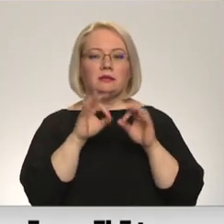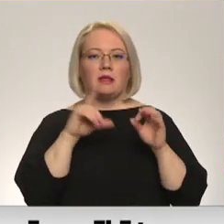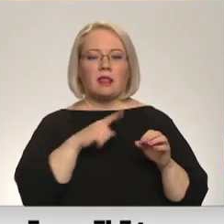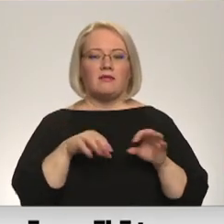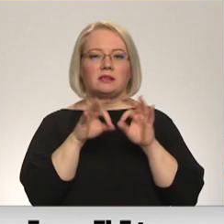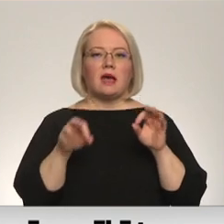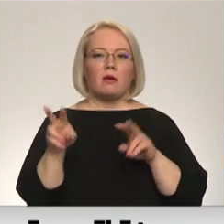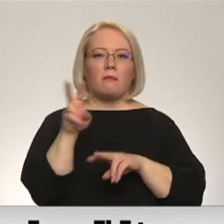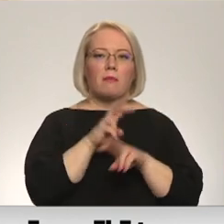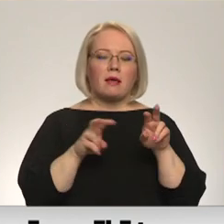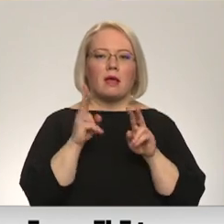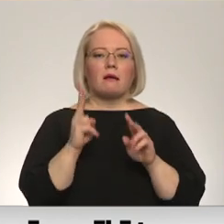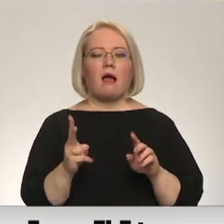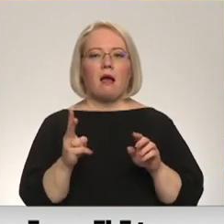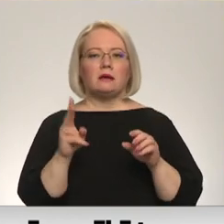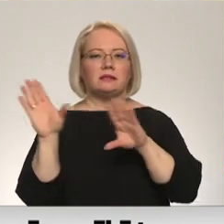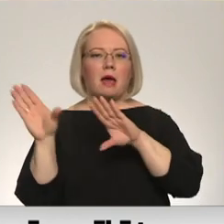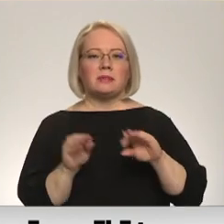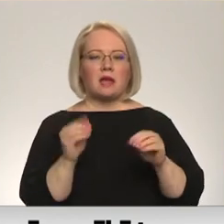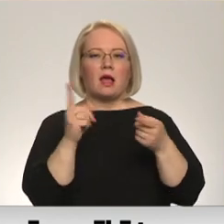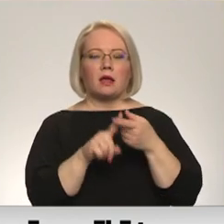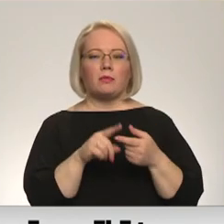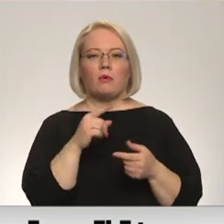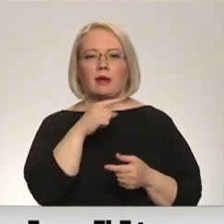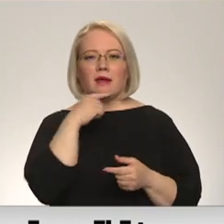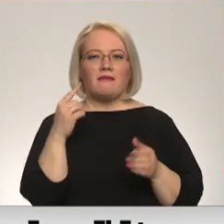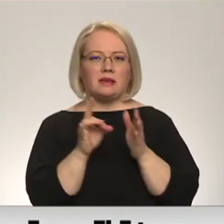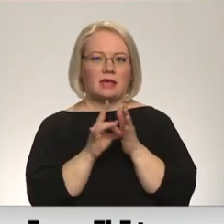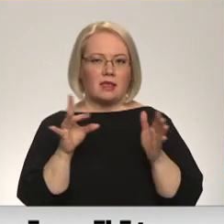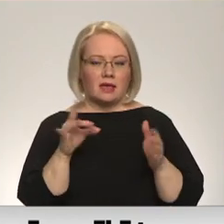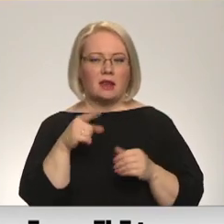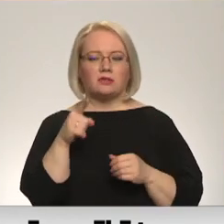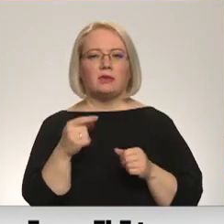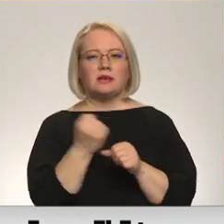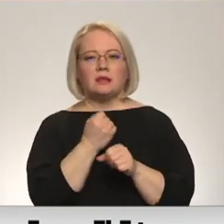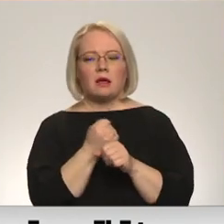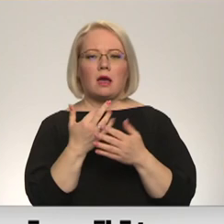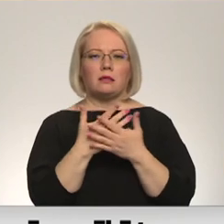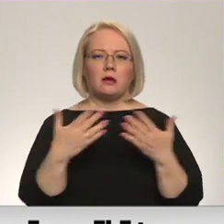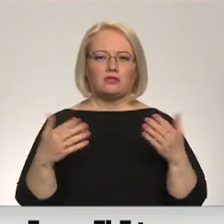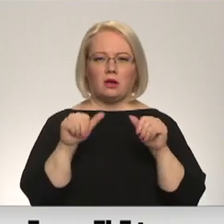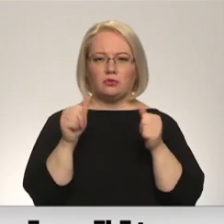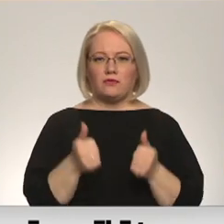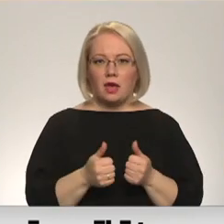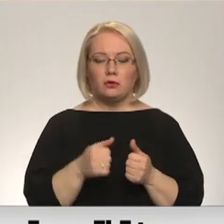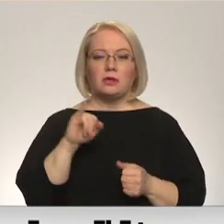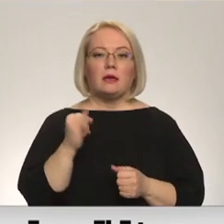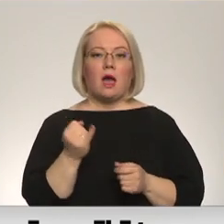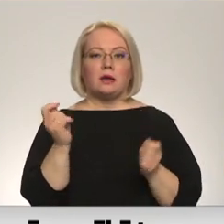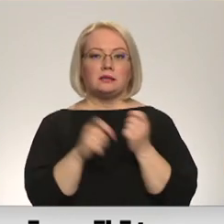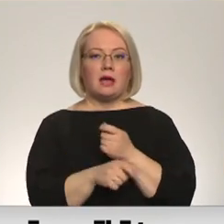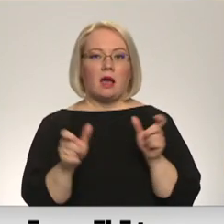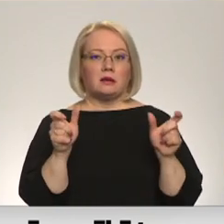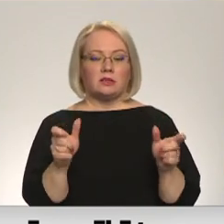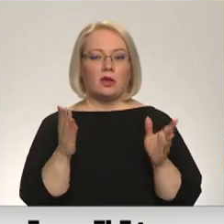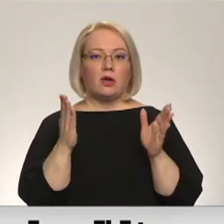samazināt atkarību no Krievijas enerģētikas. Ekonomikas ministrija norāda, ka izstrādāt dažādus scenārijus gadījumam, ja sankcijas skars